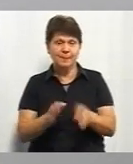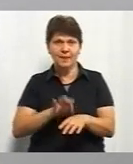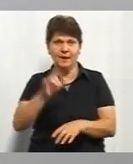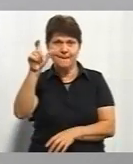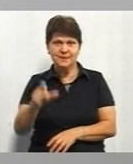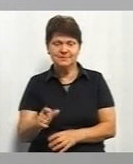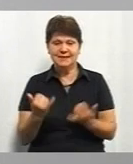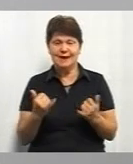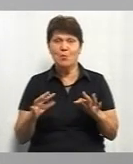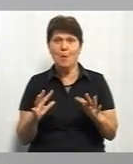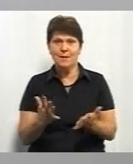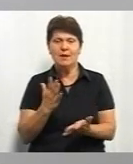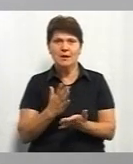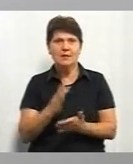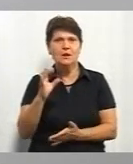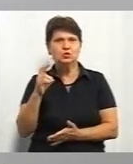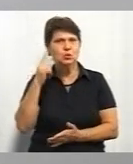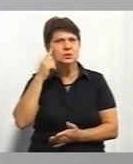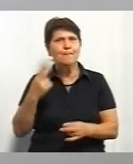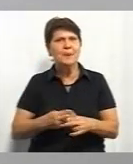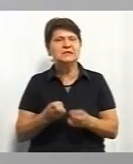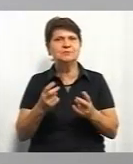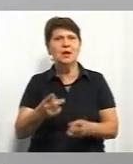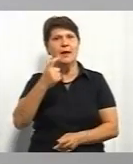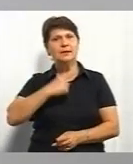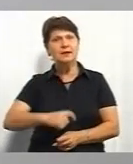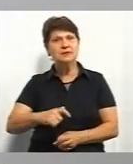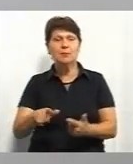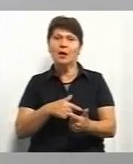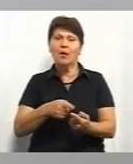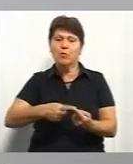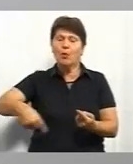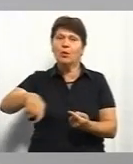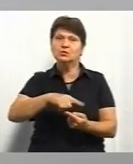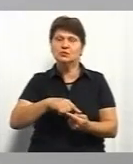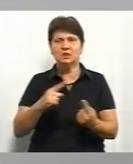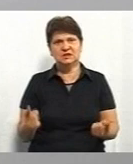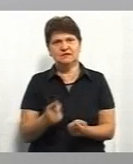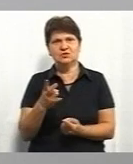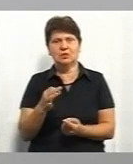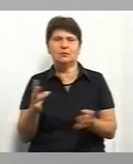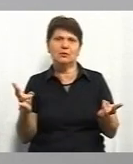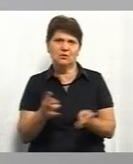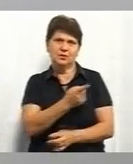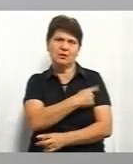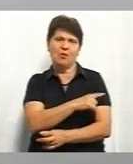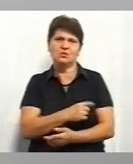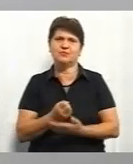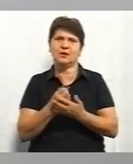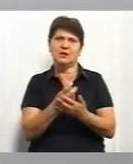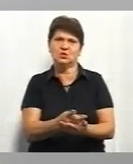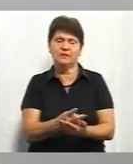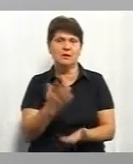на момент огляду є соціально небезпечним для себе або для оточуючих, тоді, звичайно, його необхідно госпіталізувати.